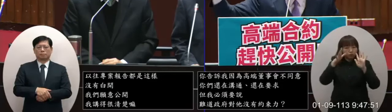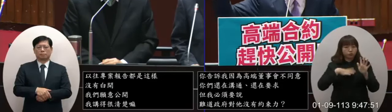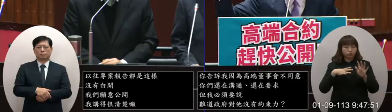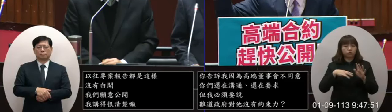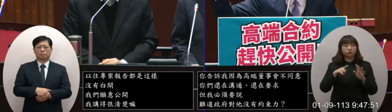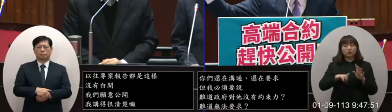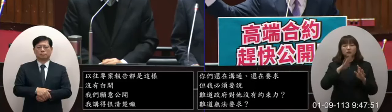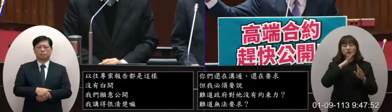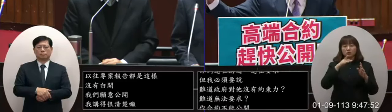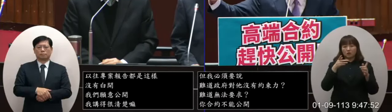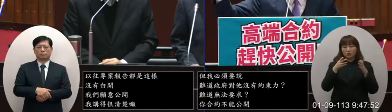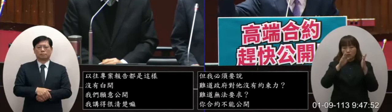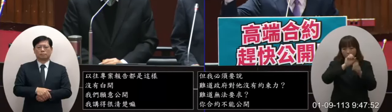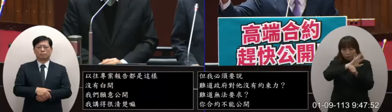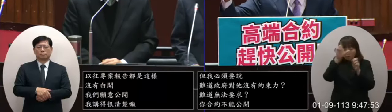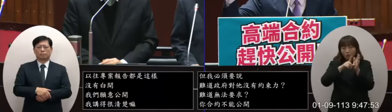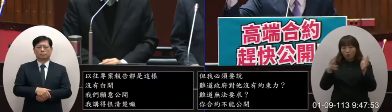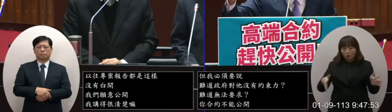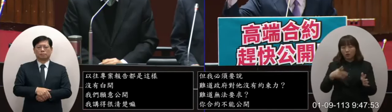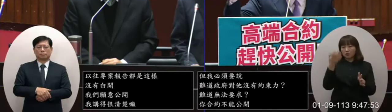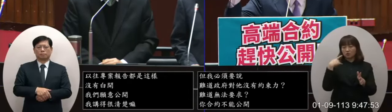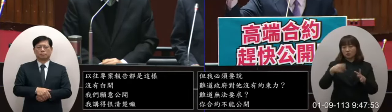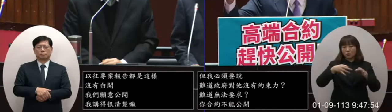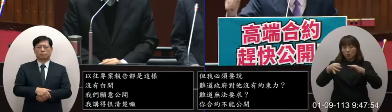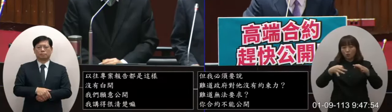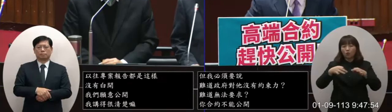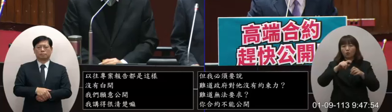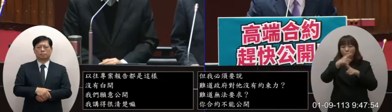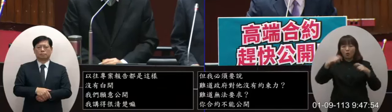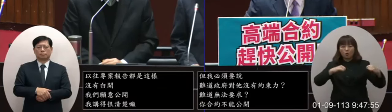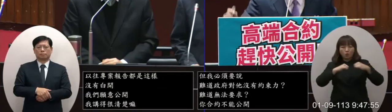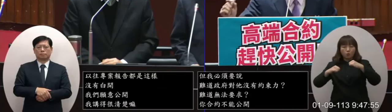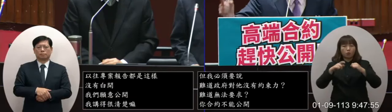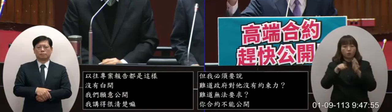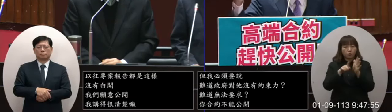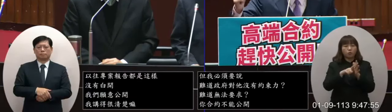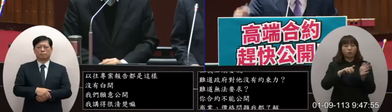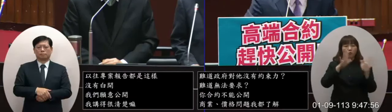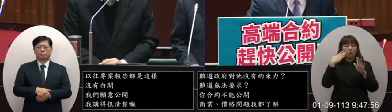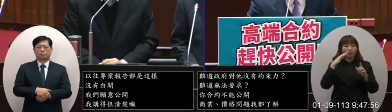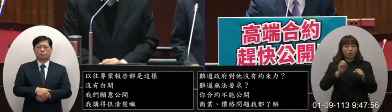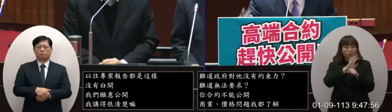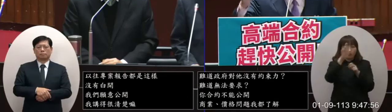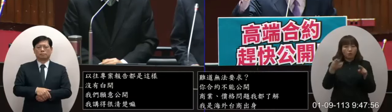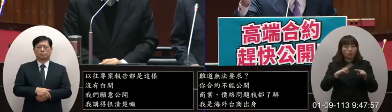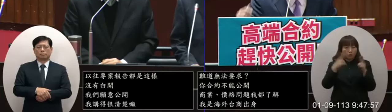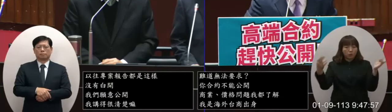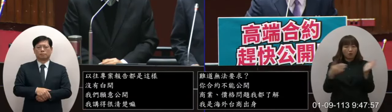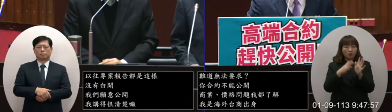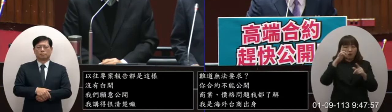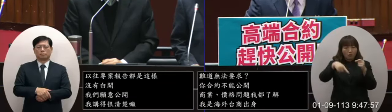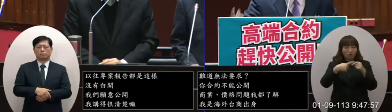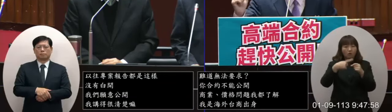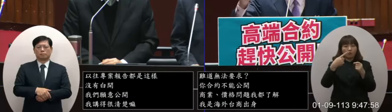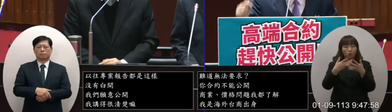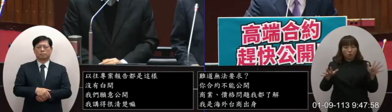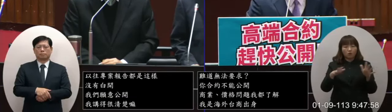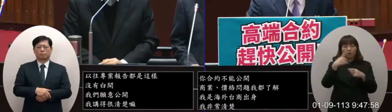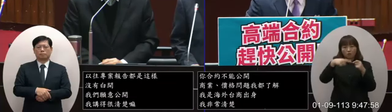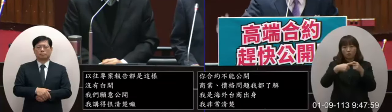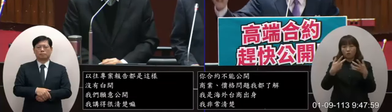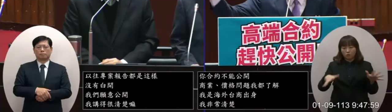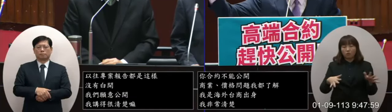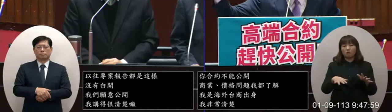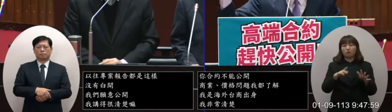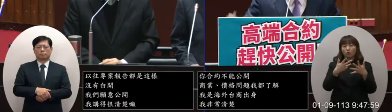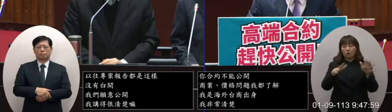但是那是在疫情期間當時市場上有相對競爭的時候但是疫情解封到現在已經一年多了已經一年